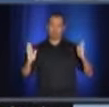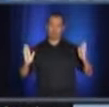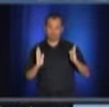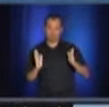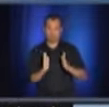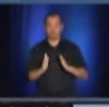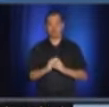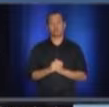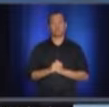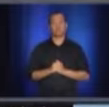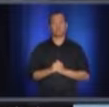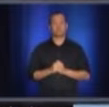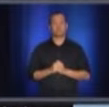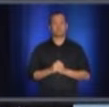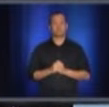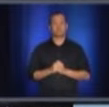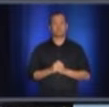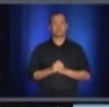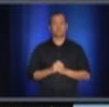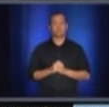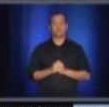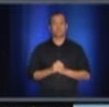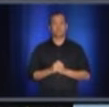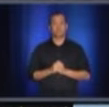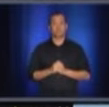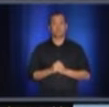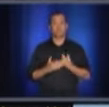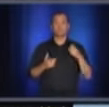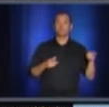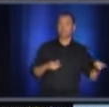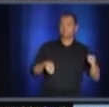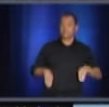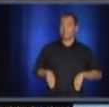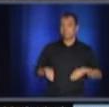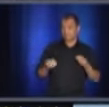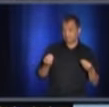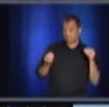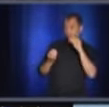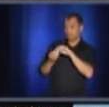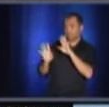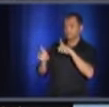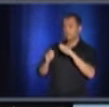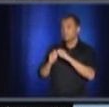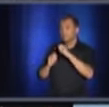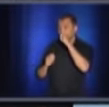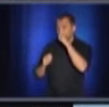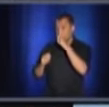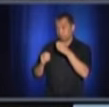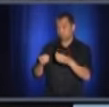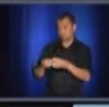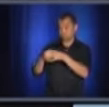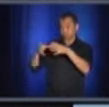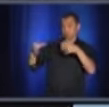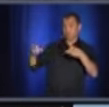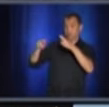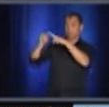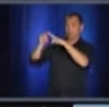Je compléterais, si vous permettez, parce que j'ai dit que c'est beau monter le nombre de tests, mais il faut être efficace puis vous donner un service,